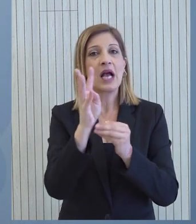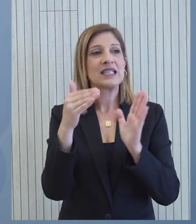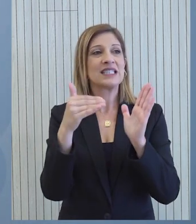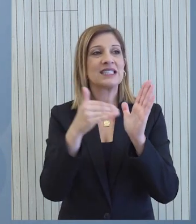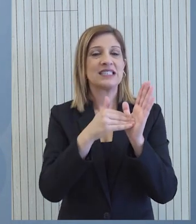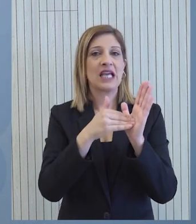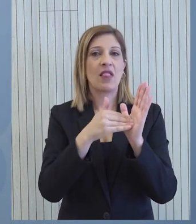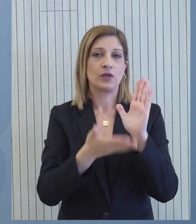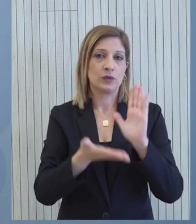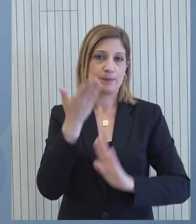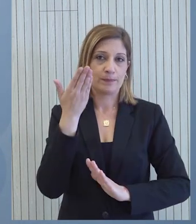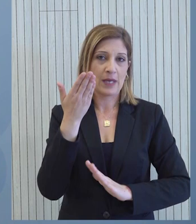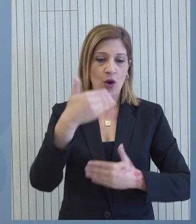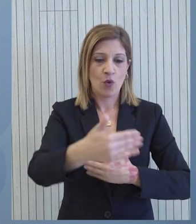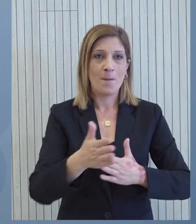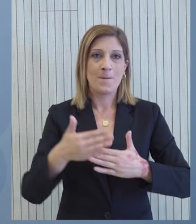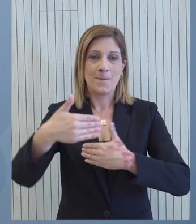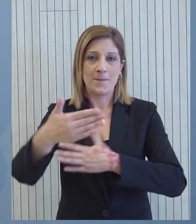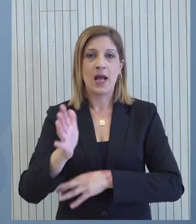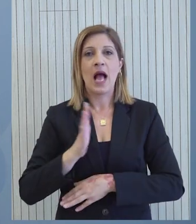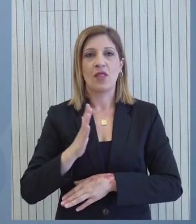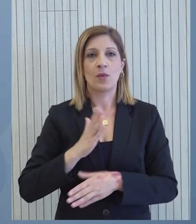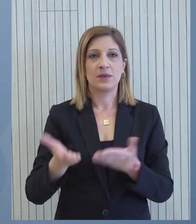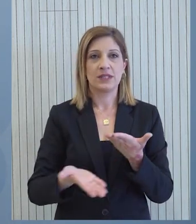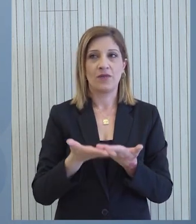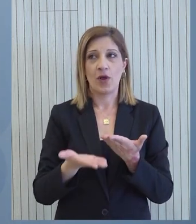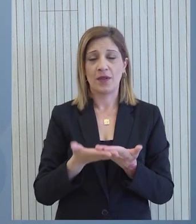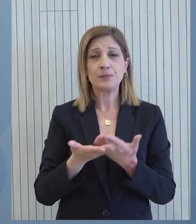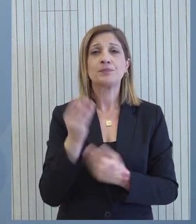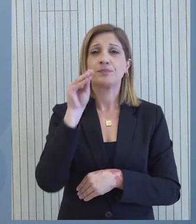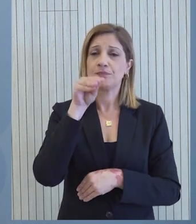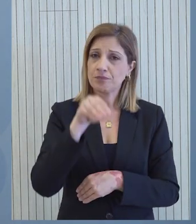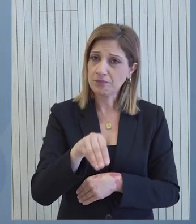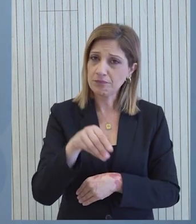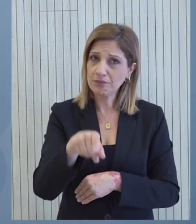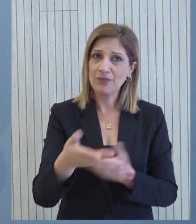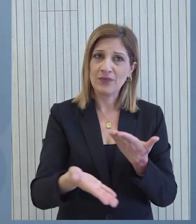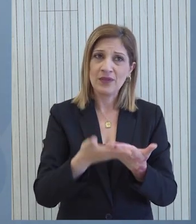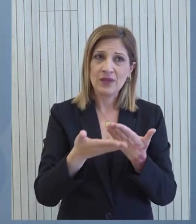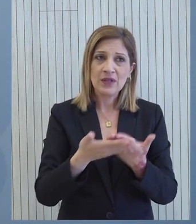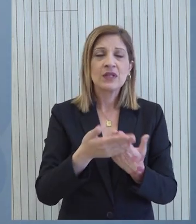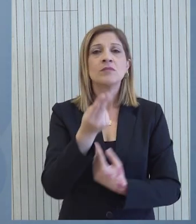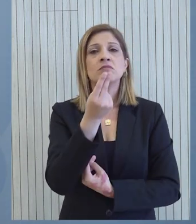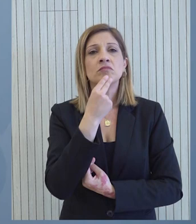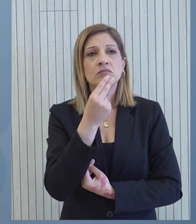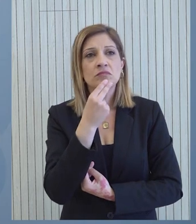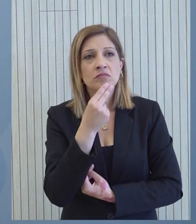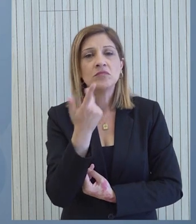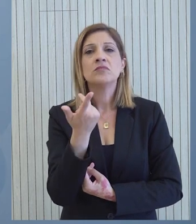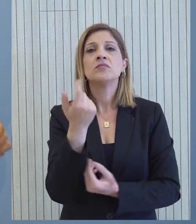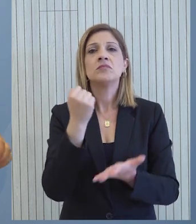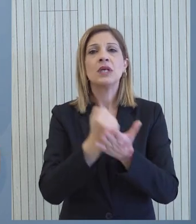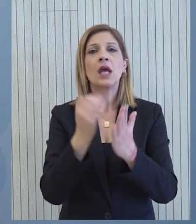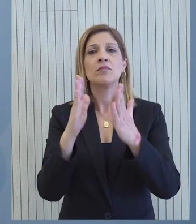πέραν των 14.000 παλετών ανθρωπιστικής βοήθειας Στην βοήθεια αυτή συμπεριλαμβάνεται και ξηρά τροφή αλλά και είδη